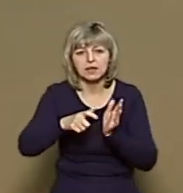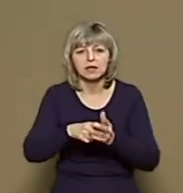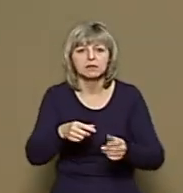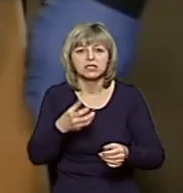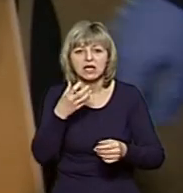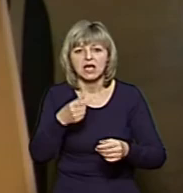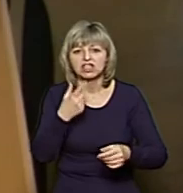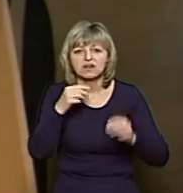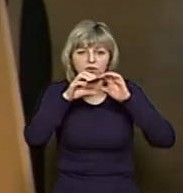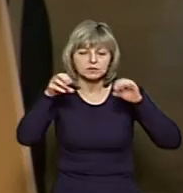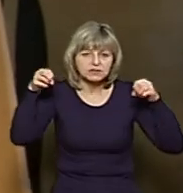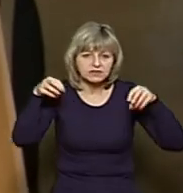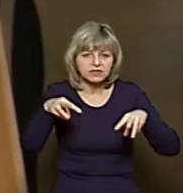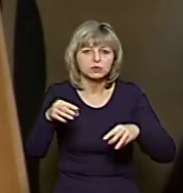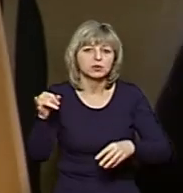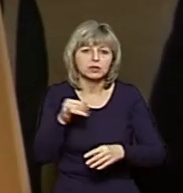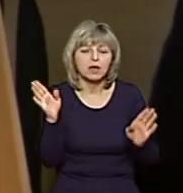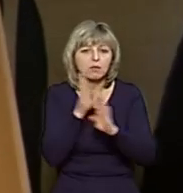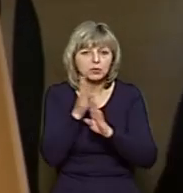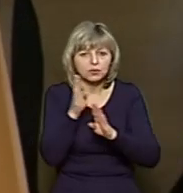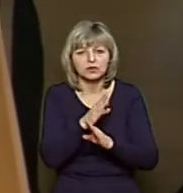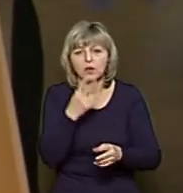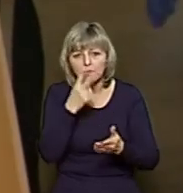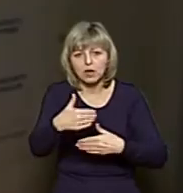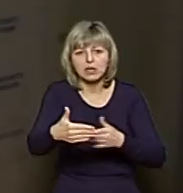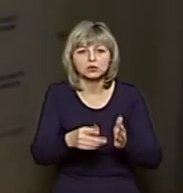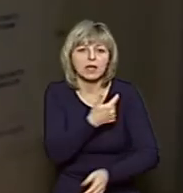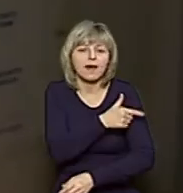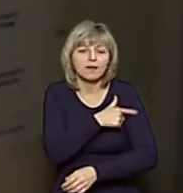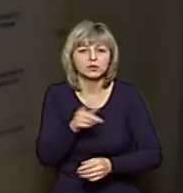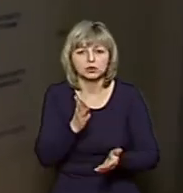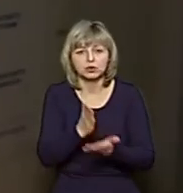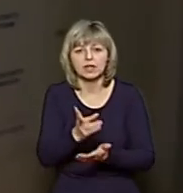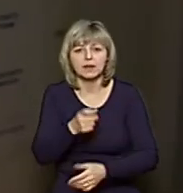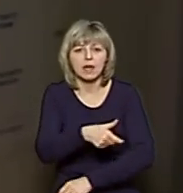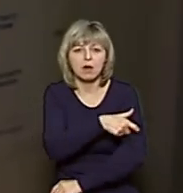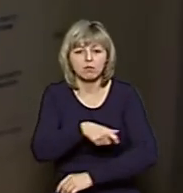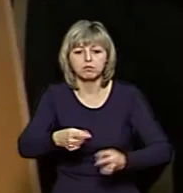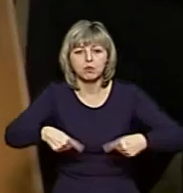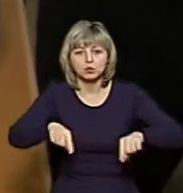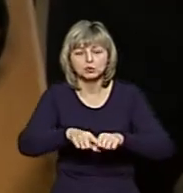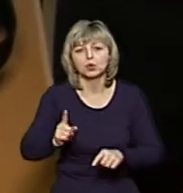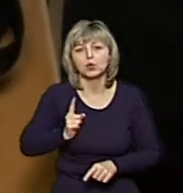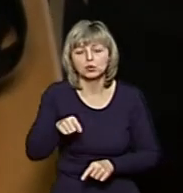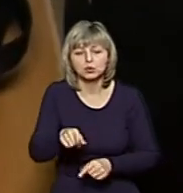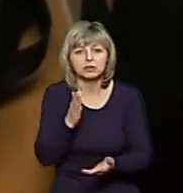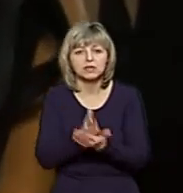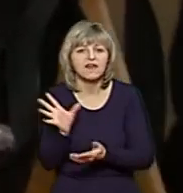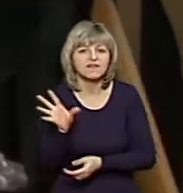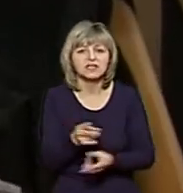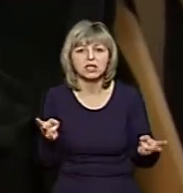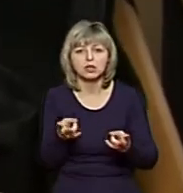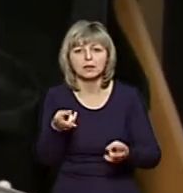провітрюють. Показує журналістам аптечку, яка знаходиться на посту судової охорони. Тут мені знаходиться все